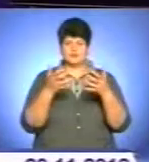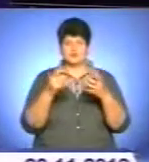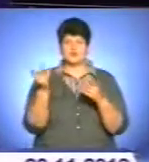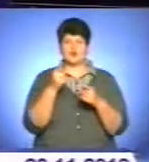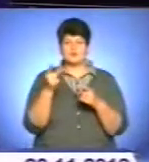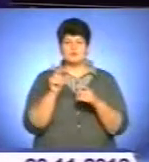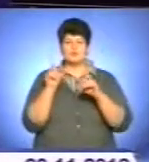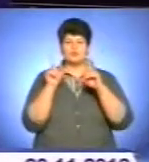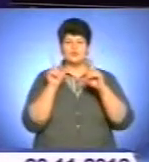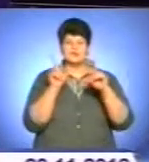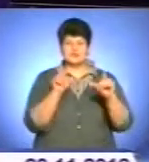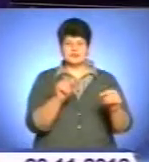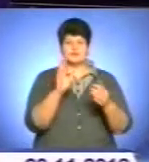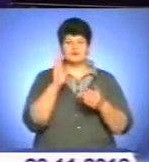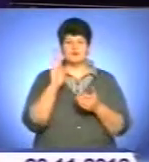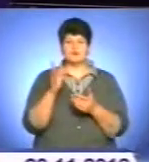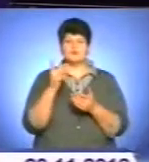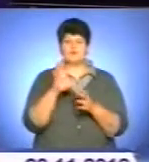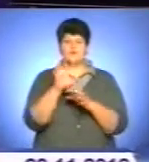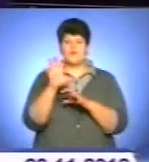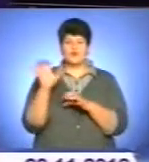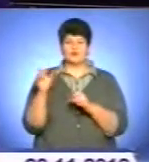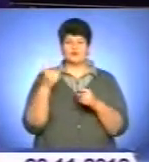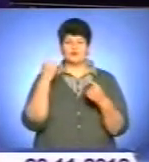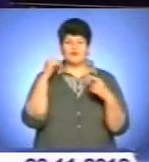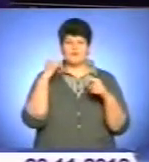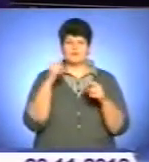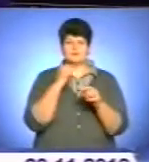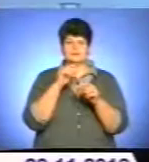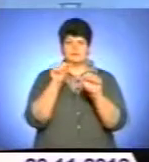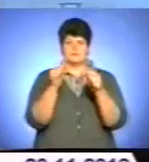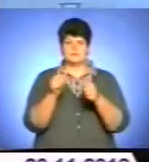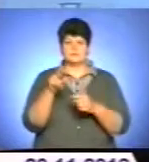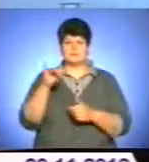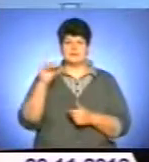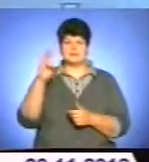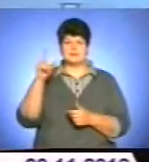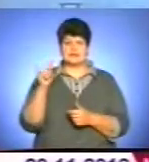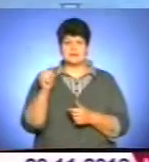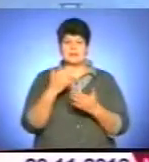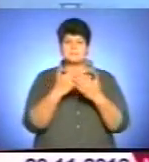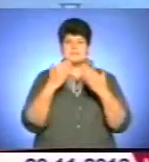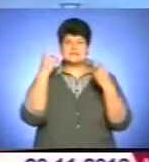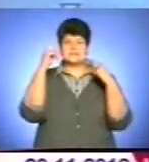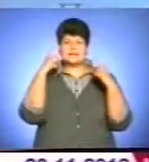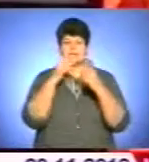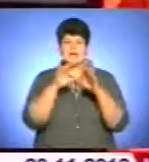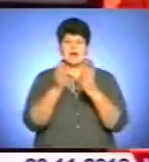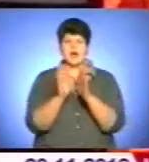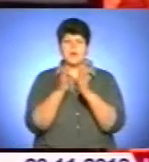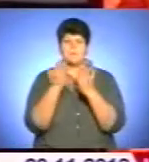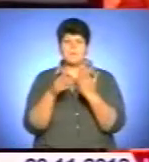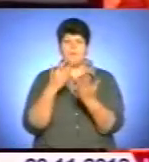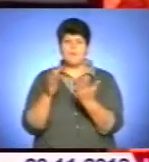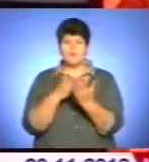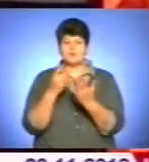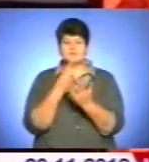представлятиме мистецький альбом, в якому зібрані фото творчого доробку Пінзеля. Мистецький альбом про Пінзеля – єдине видання, з